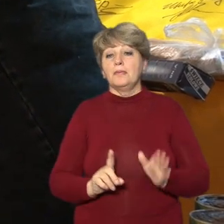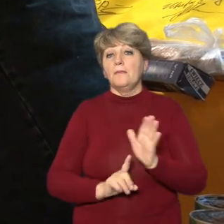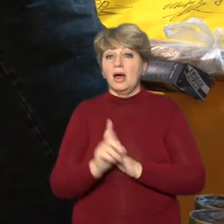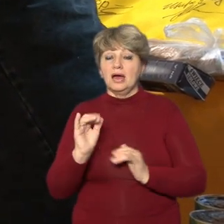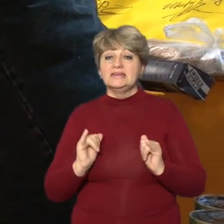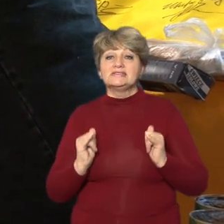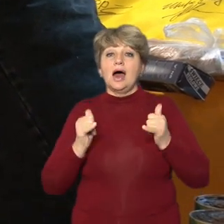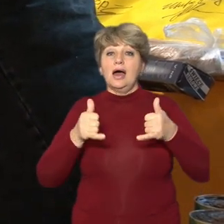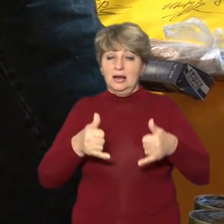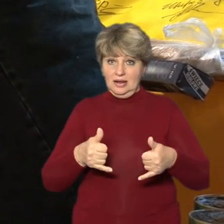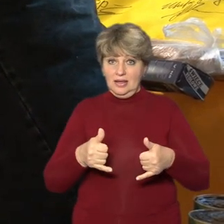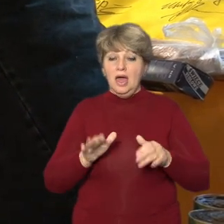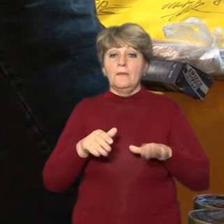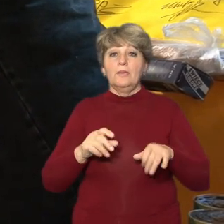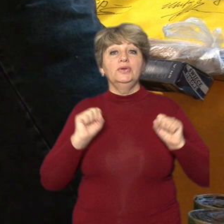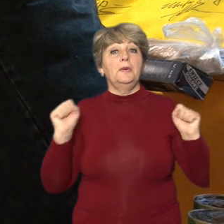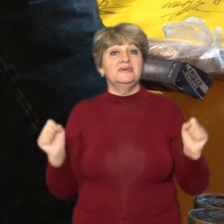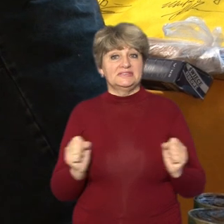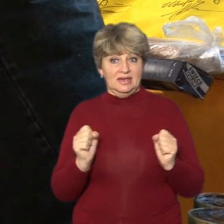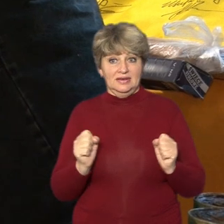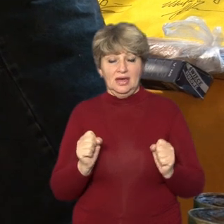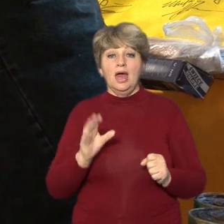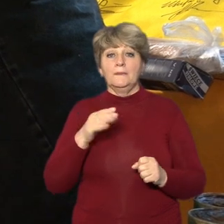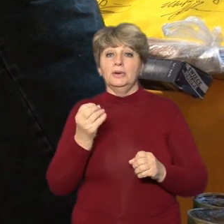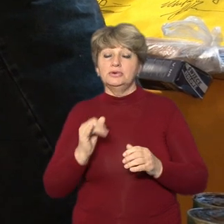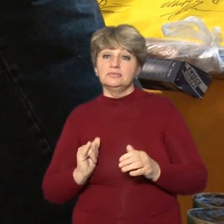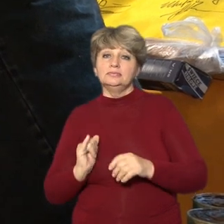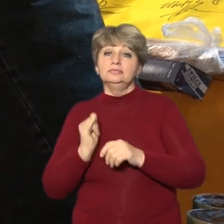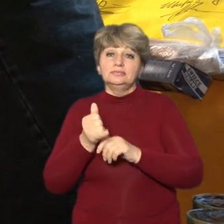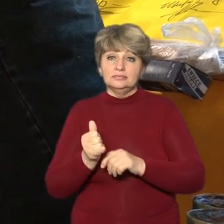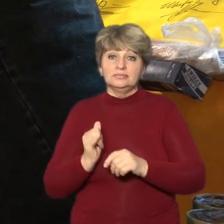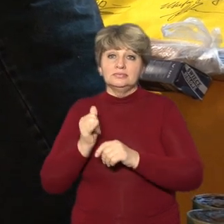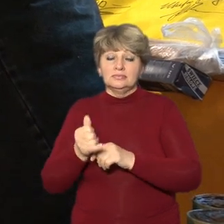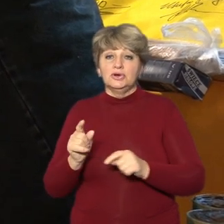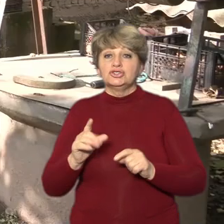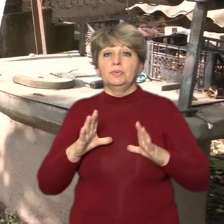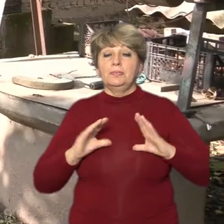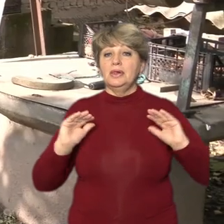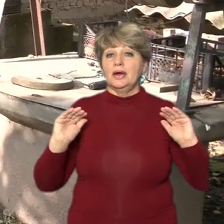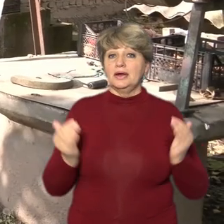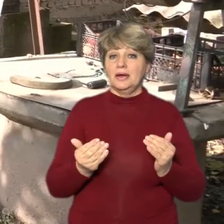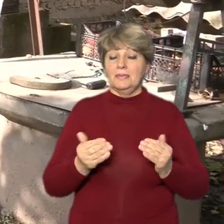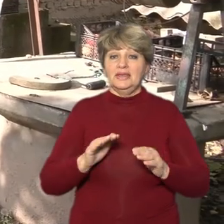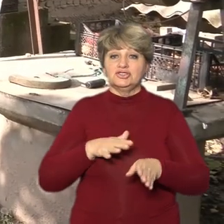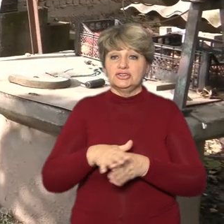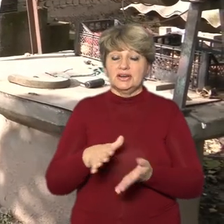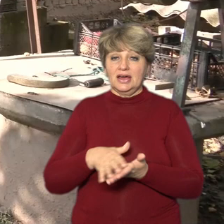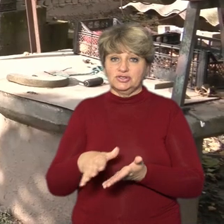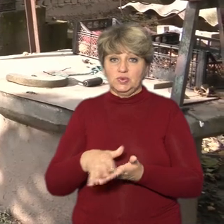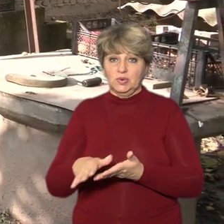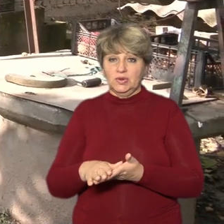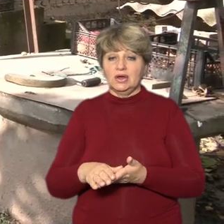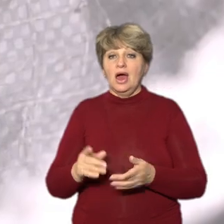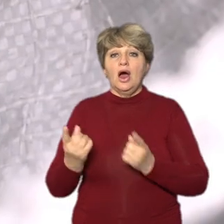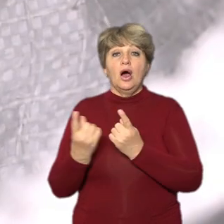потім він застигає, потім ще доливаєш так менше розход воску йде. Односельці приносять волонтерці